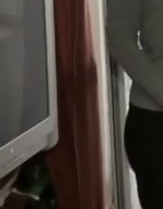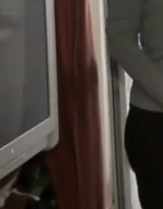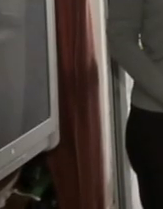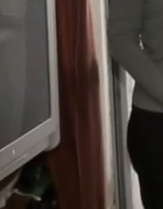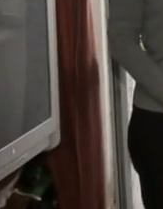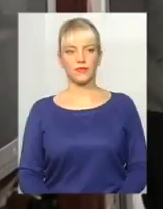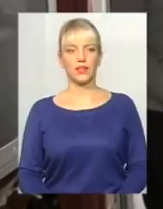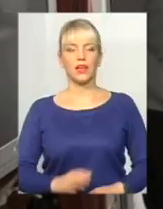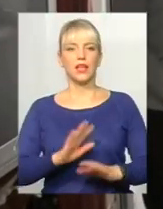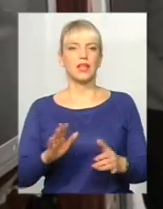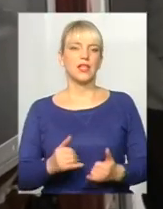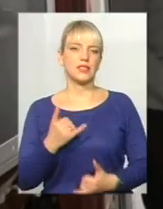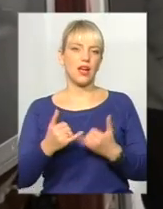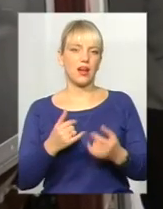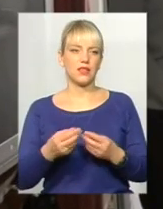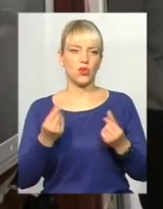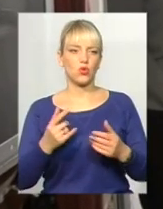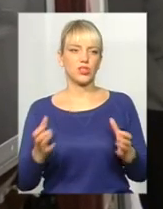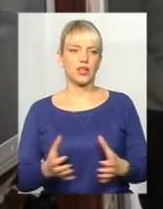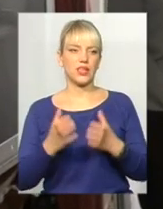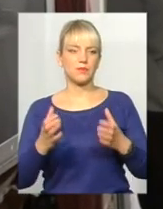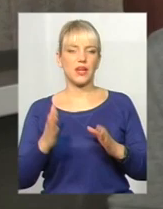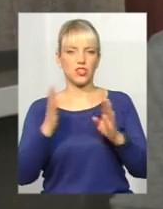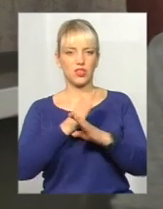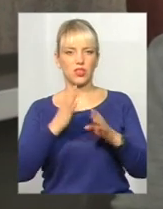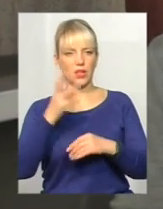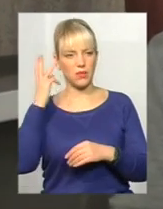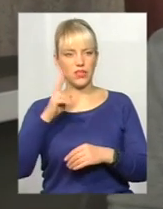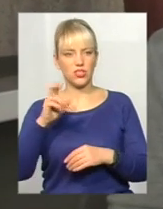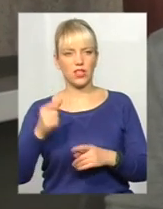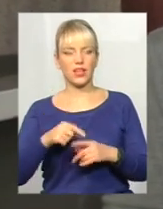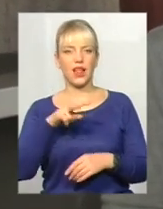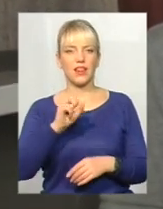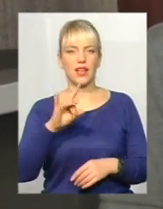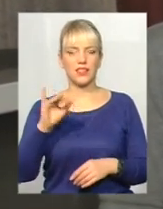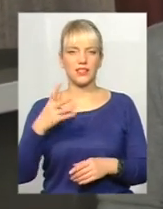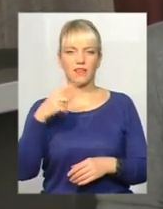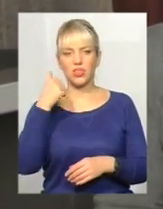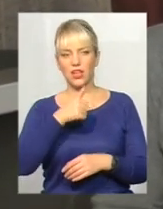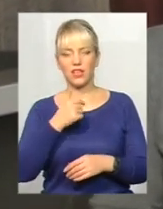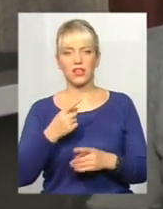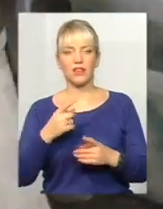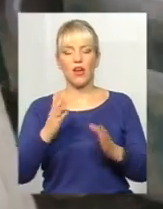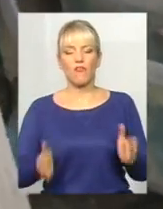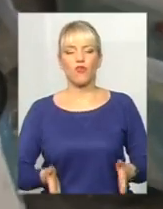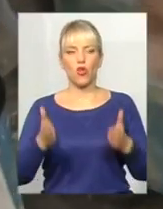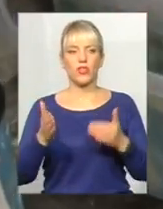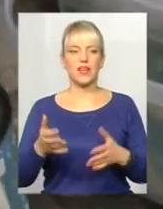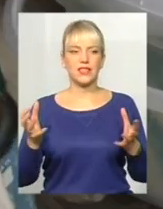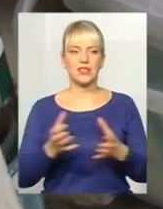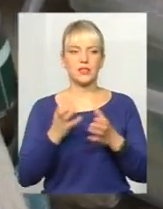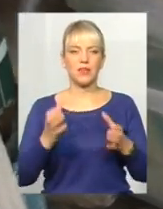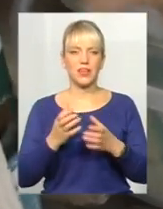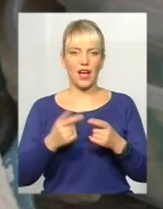Не заради грошей, а для збереження довкілля. Хмельничанка Лариса Черкезова вже майже рік, як у контейнері, зберігає целофанові